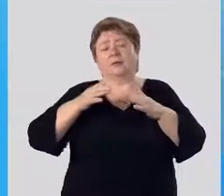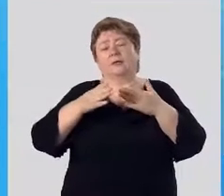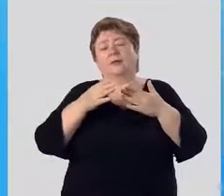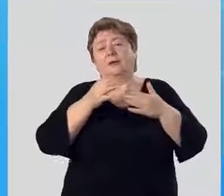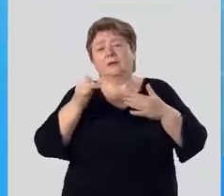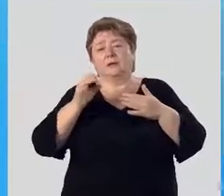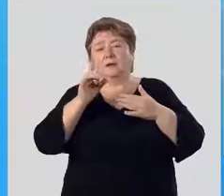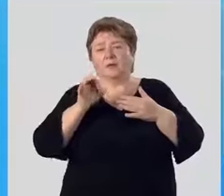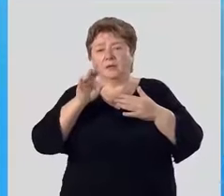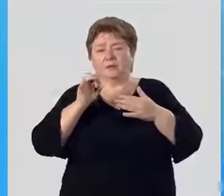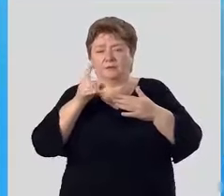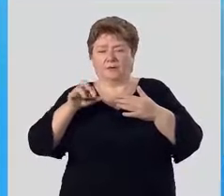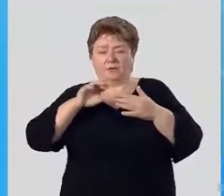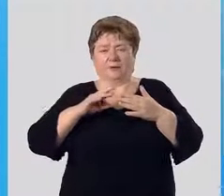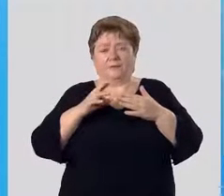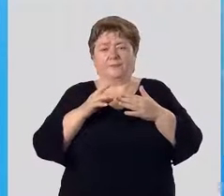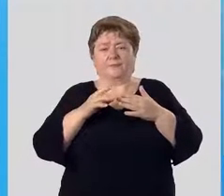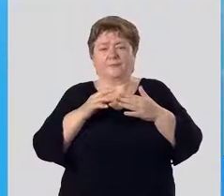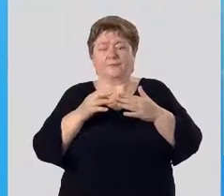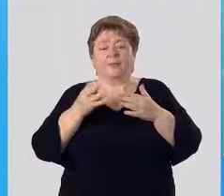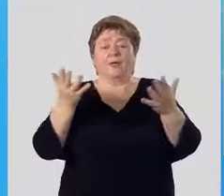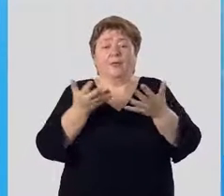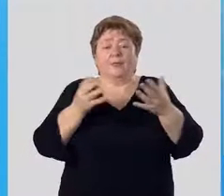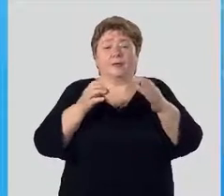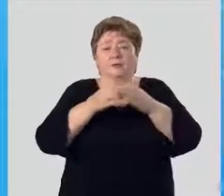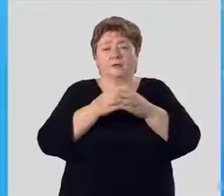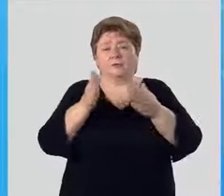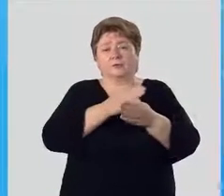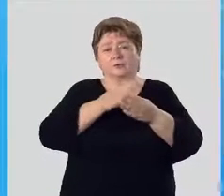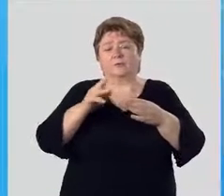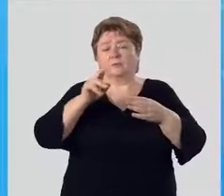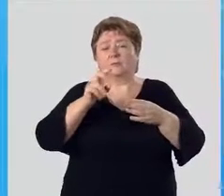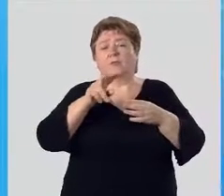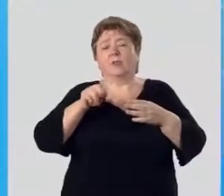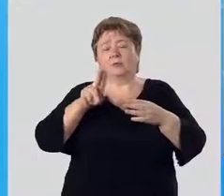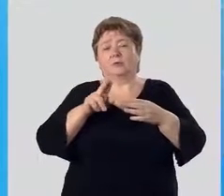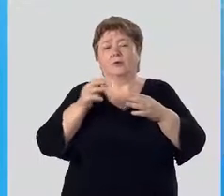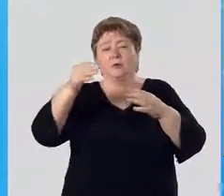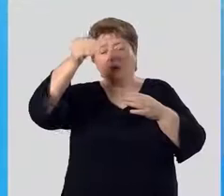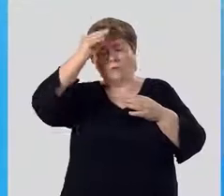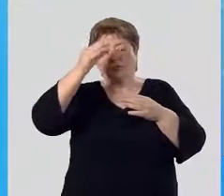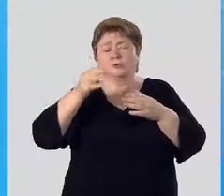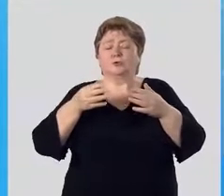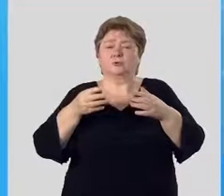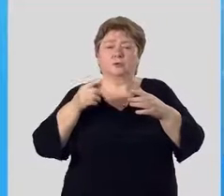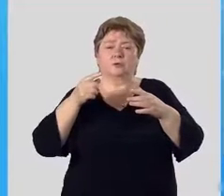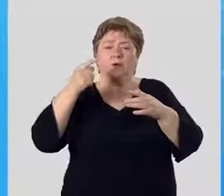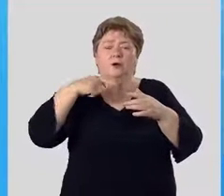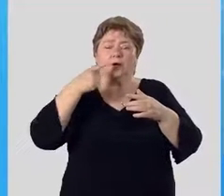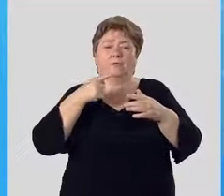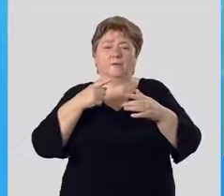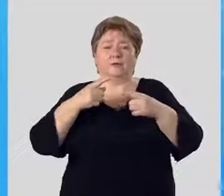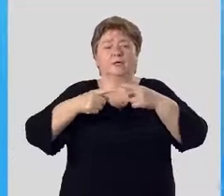оплодотворения. На какие группы делят плоды? Ученые придерживаются